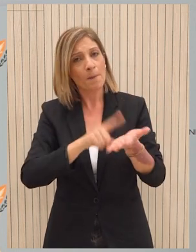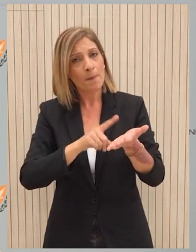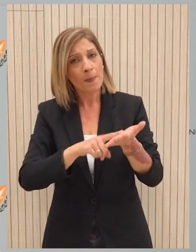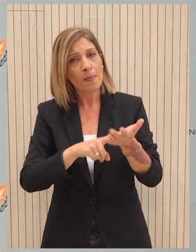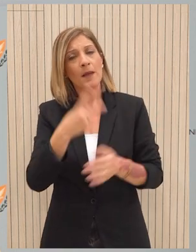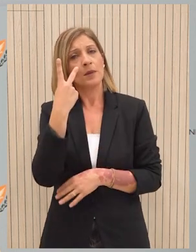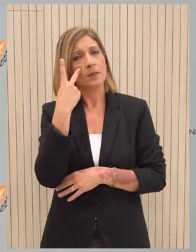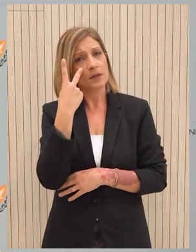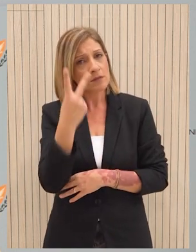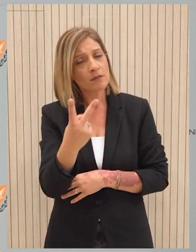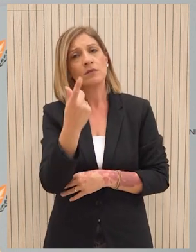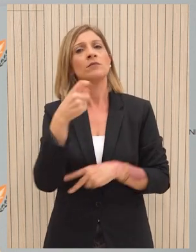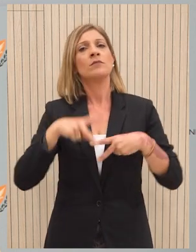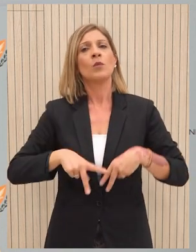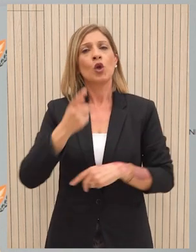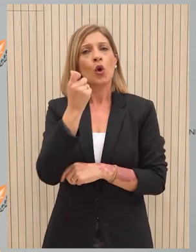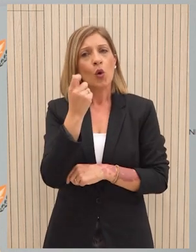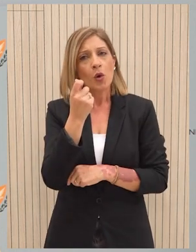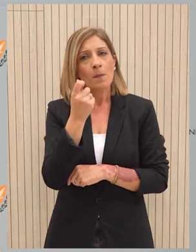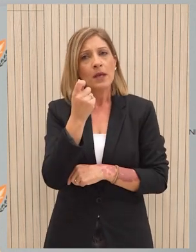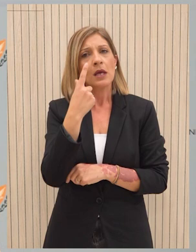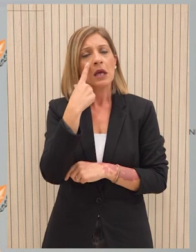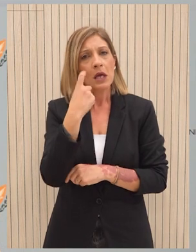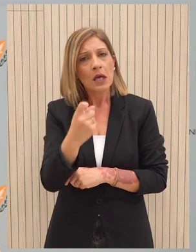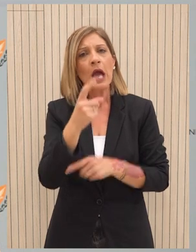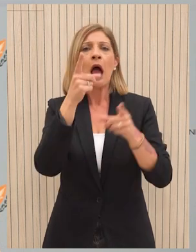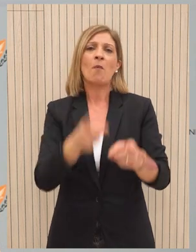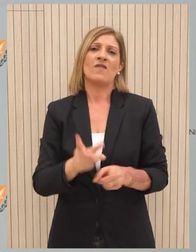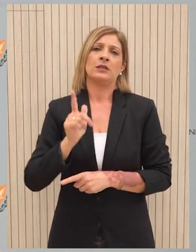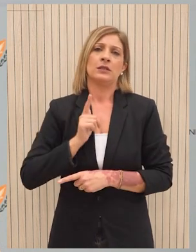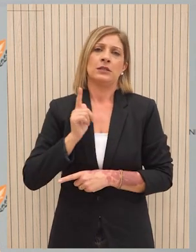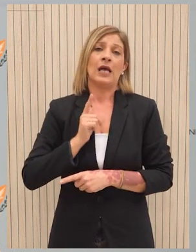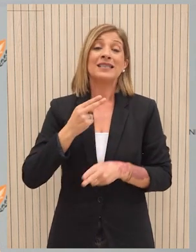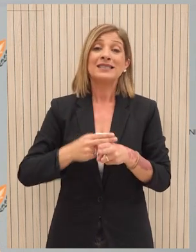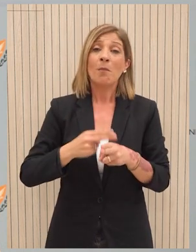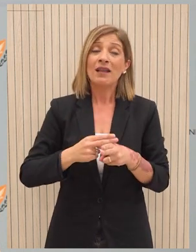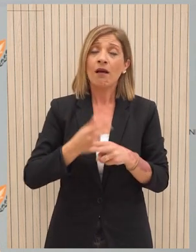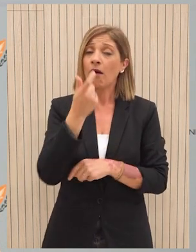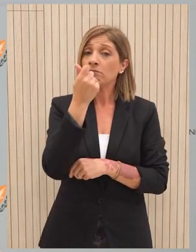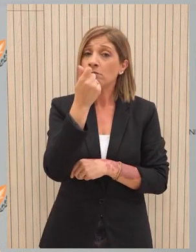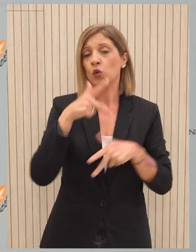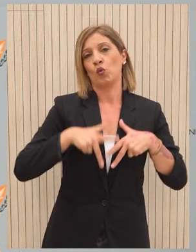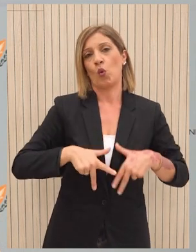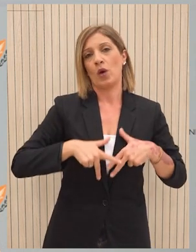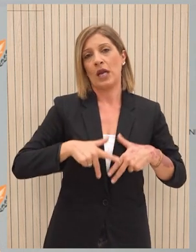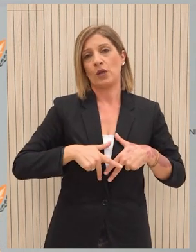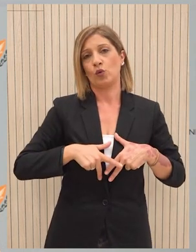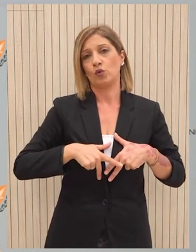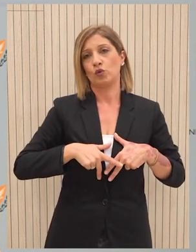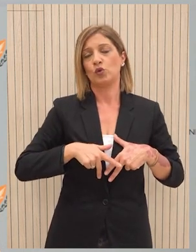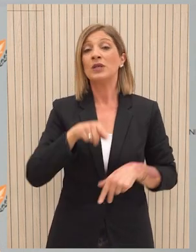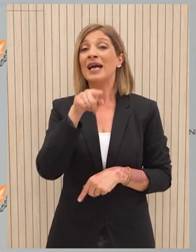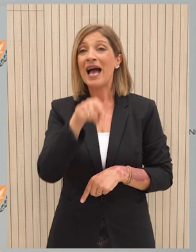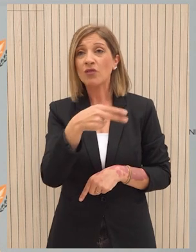να δοθεί ο απαραίτητος χρόνος του Υπουργείου Οικονομικών να λάβει τις όποιες αποφάσεις πάντοτε με γνώμονα τις δημοσιονομικές δυνατότητες του κράτους. Και αντιλαμβάνεστε ότι σε